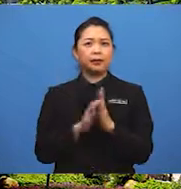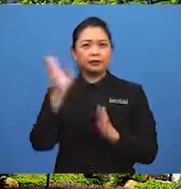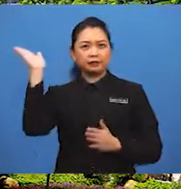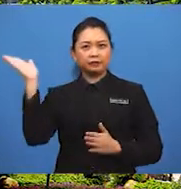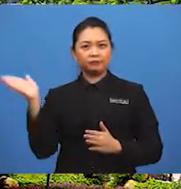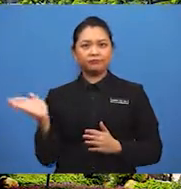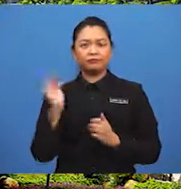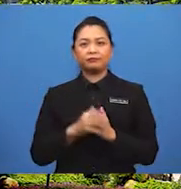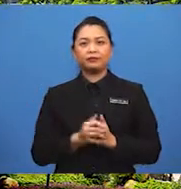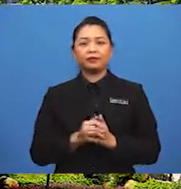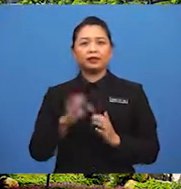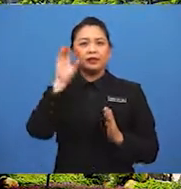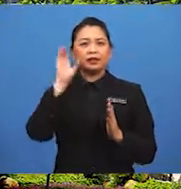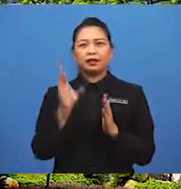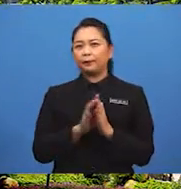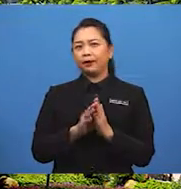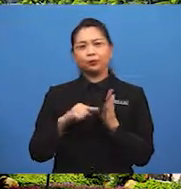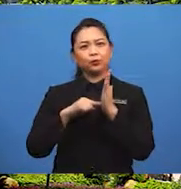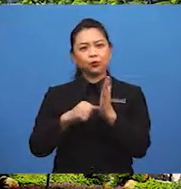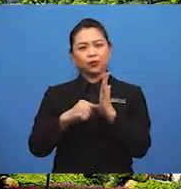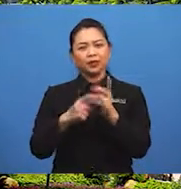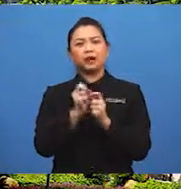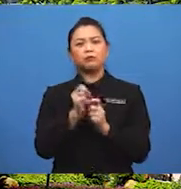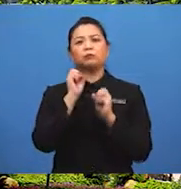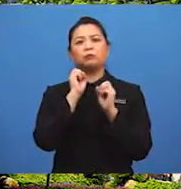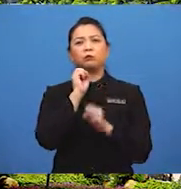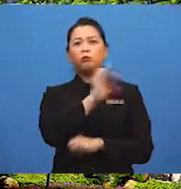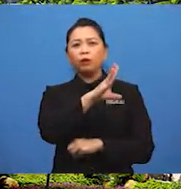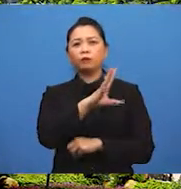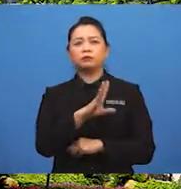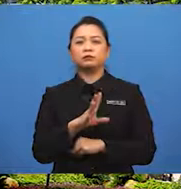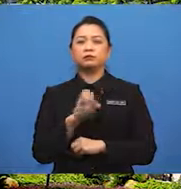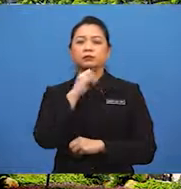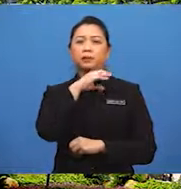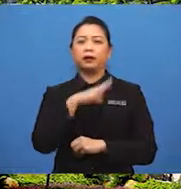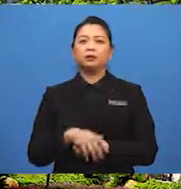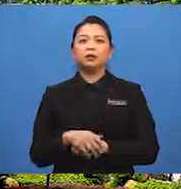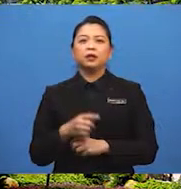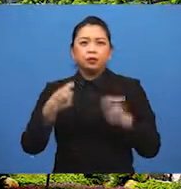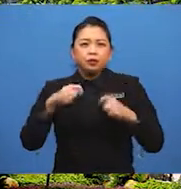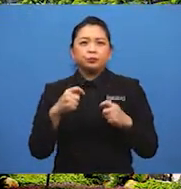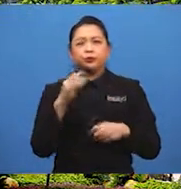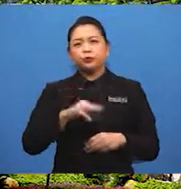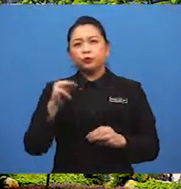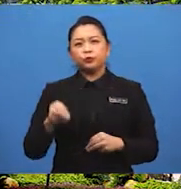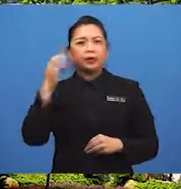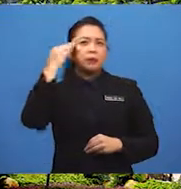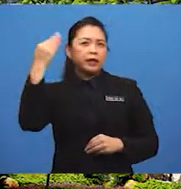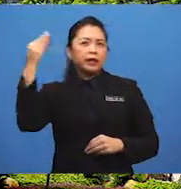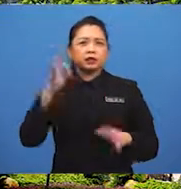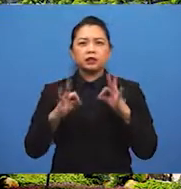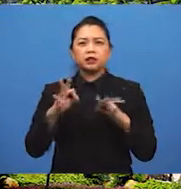dipaparkan. Gambar menunjukkan tempat pembuangan sisa pepejar. Cuba murid-murid bayangkan,